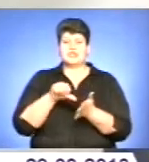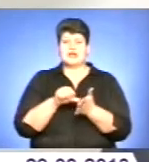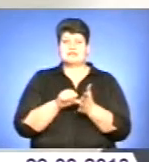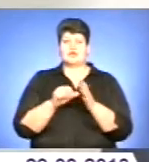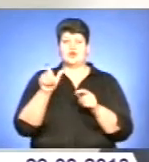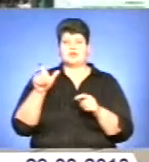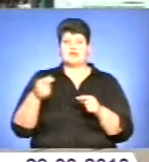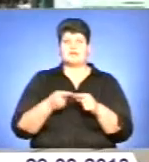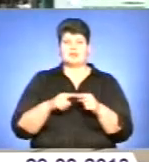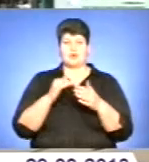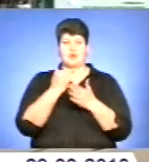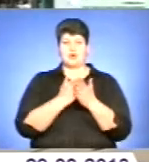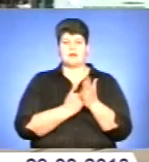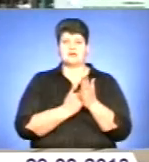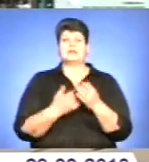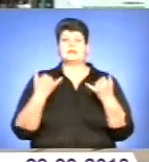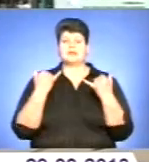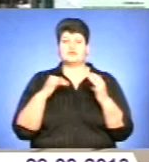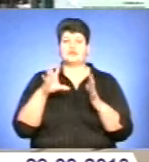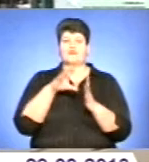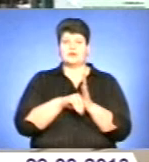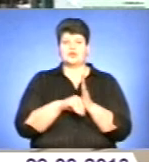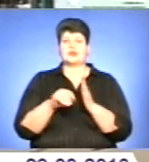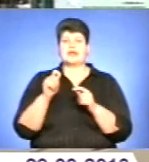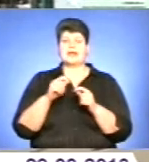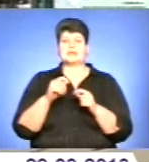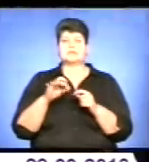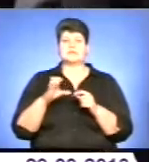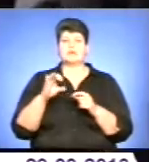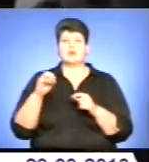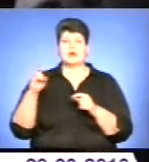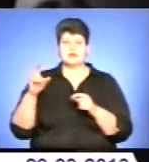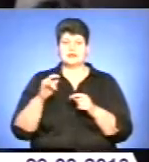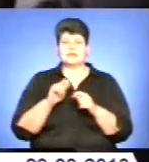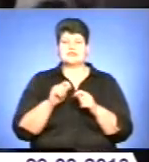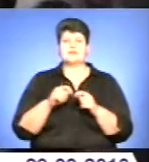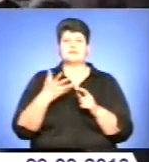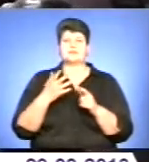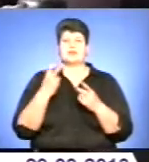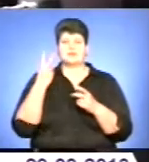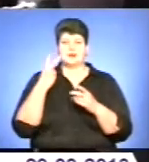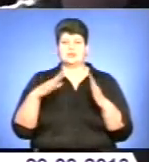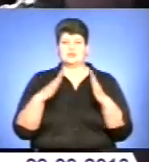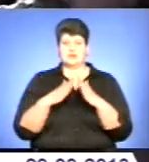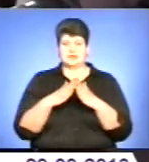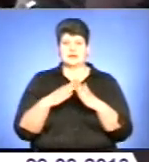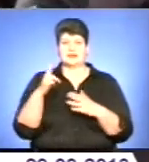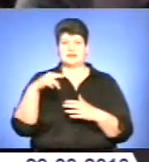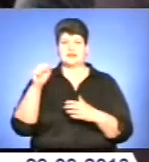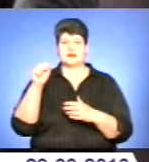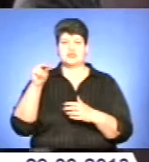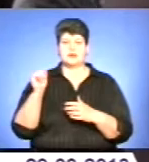цій програмі. На сьогодні введено в експлуатацію два житлові будинки комплексу Порироку за адресою дача 55.